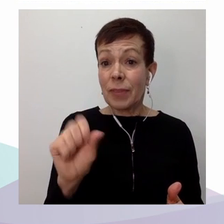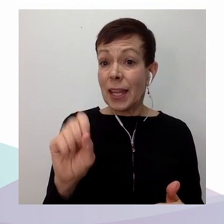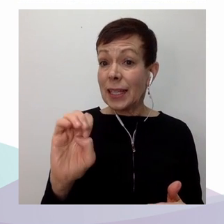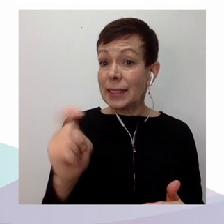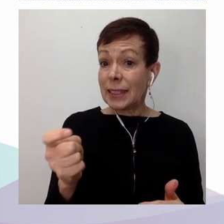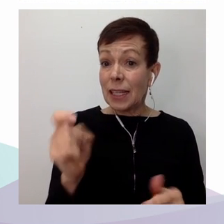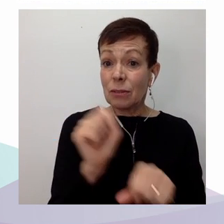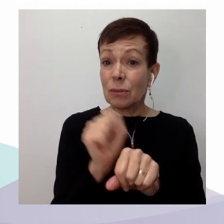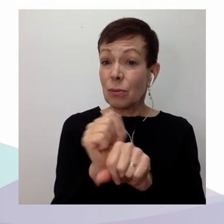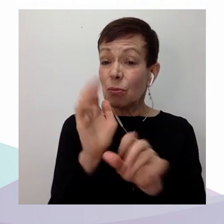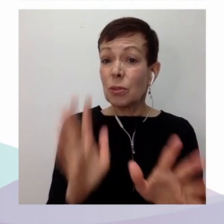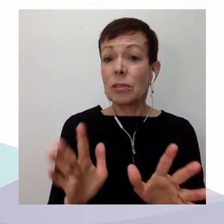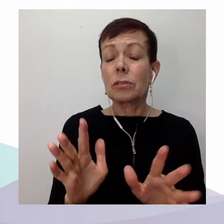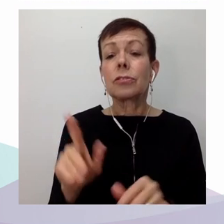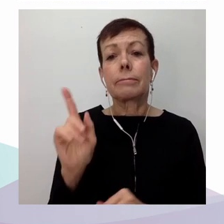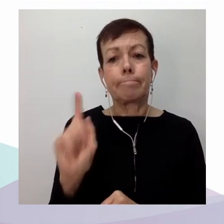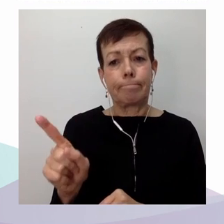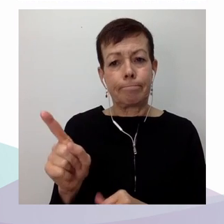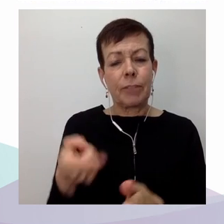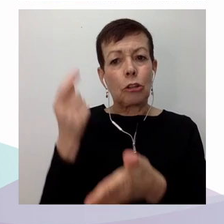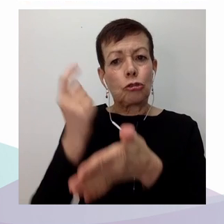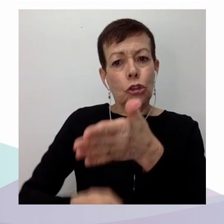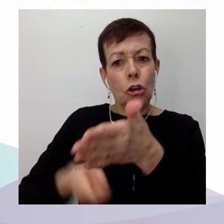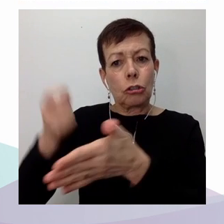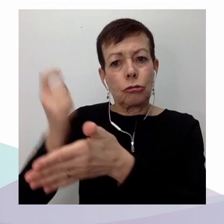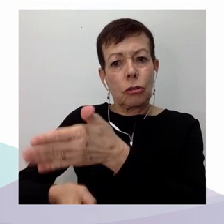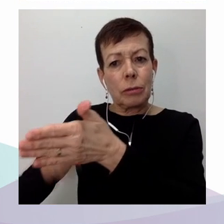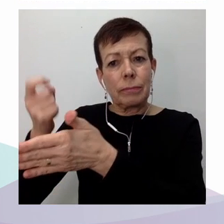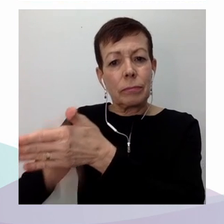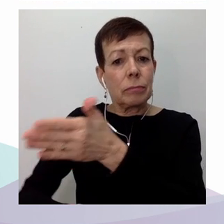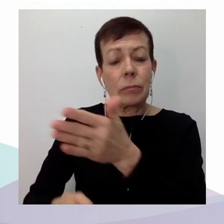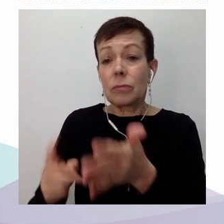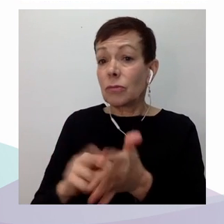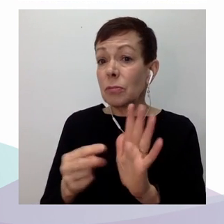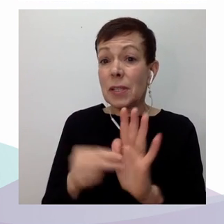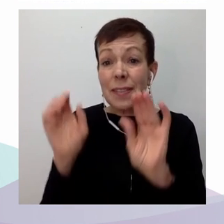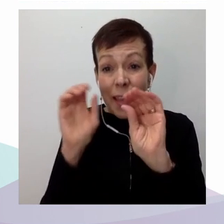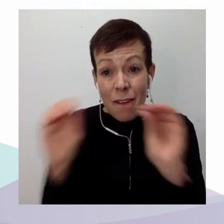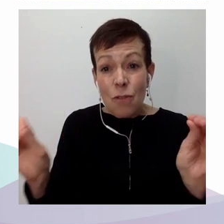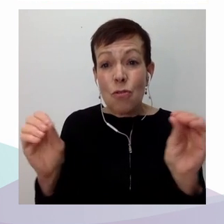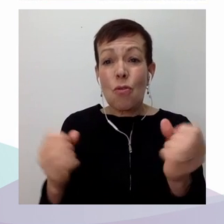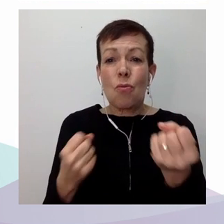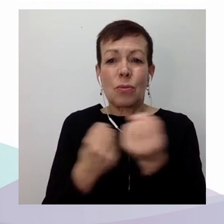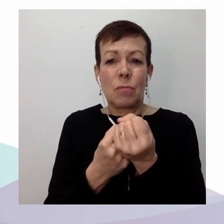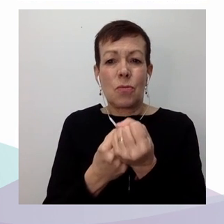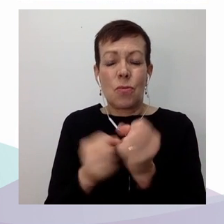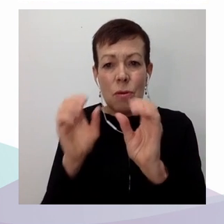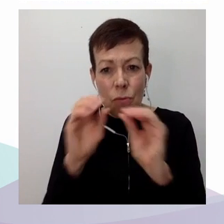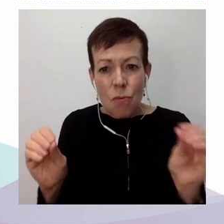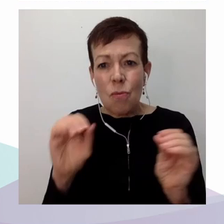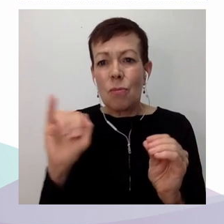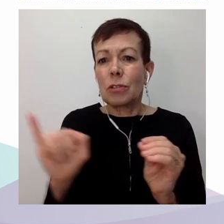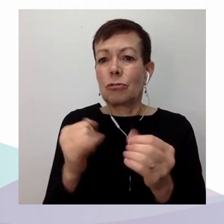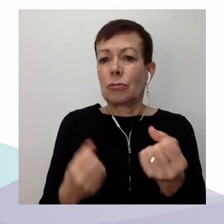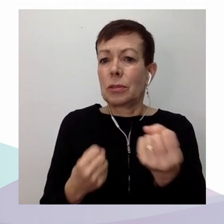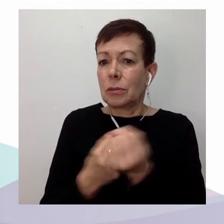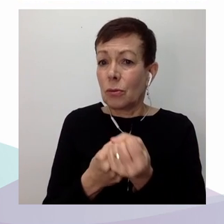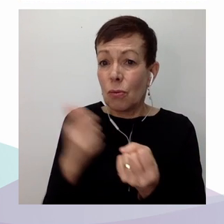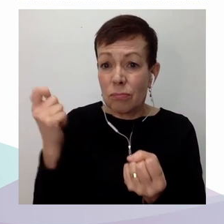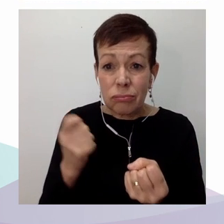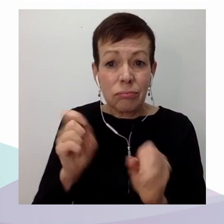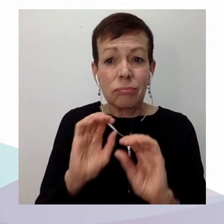et privées d'un filet social. Alors, ces situations que je viens de vous présenter peuvent, sous